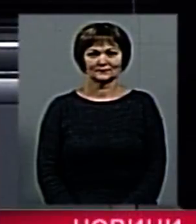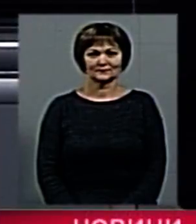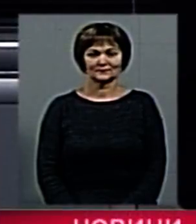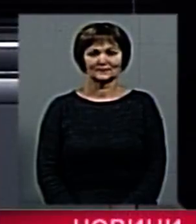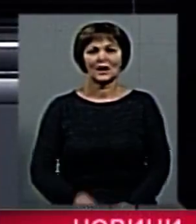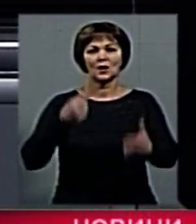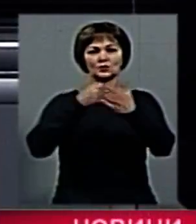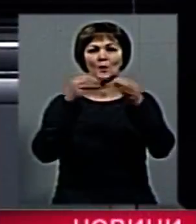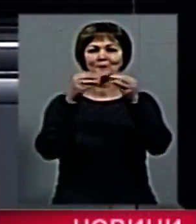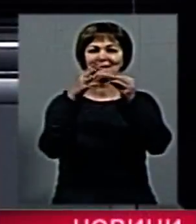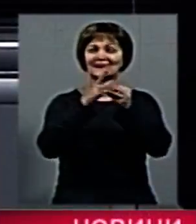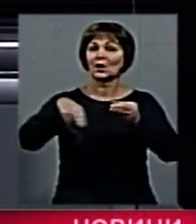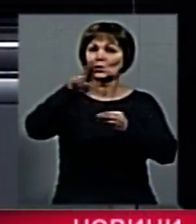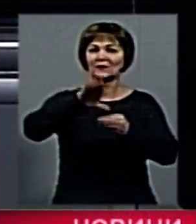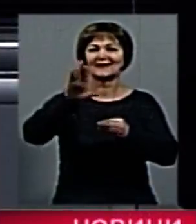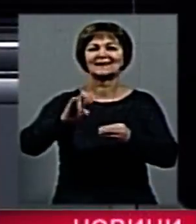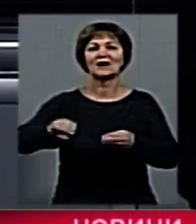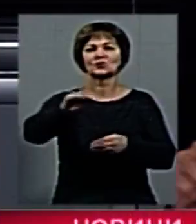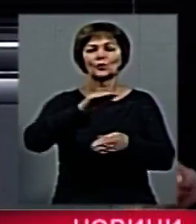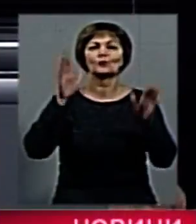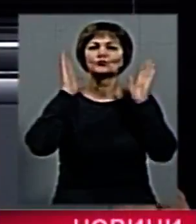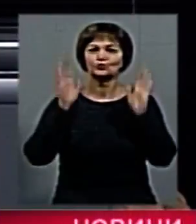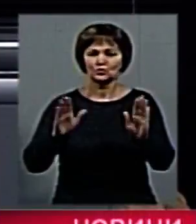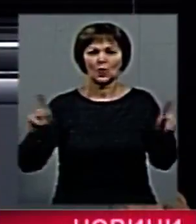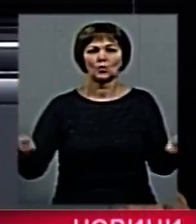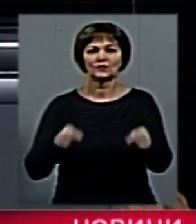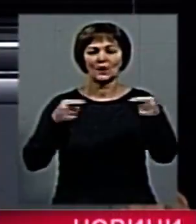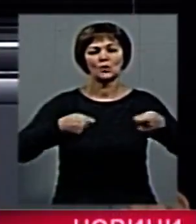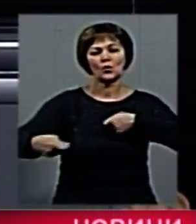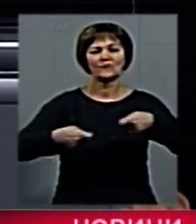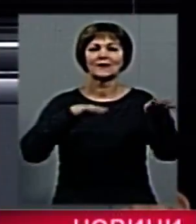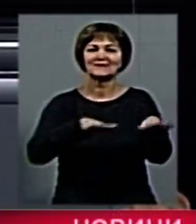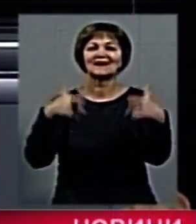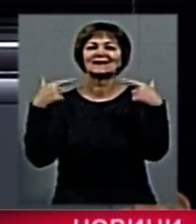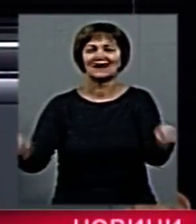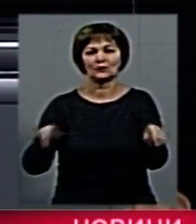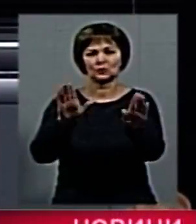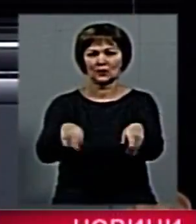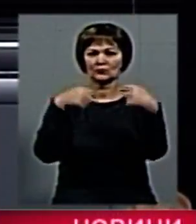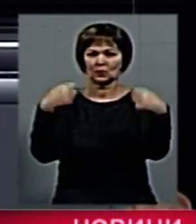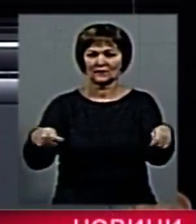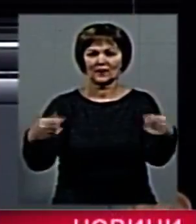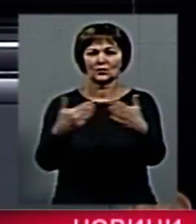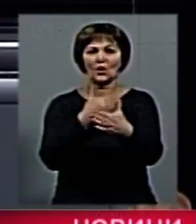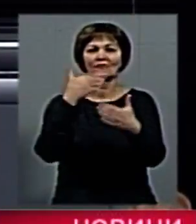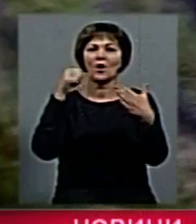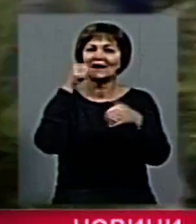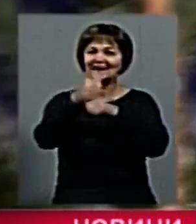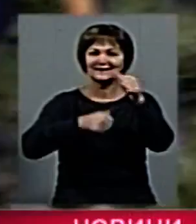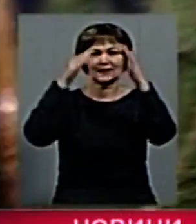До 15 грудня на Житомирщині мають бути утворені торгувальні пункти з реалізації новорічних ялинок.